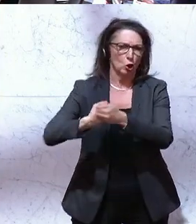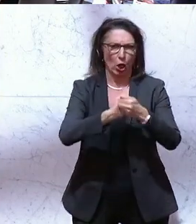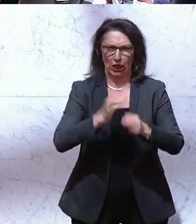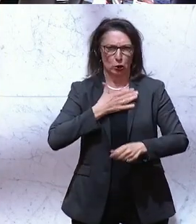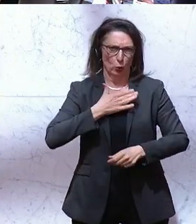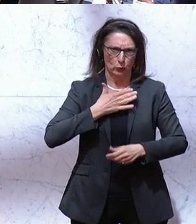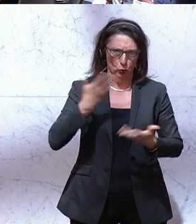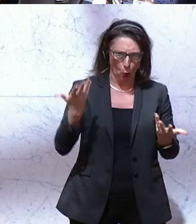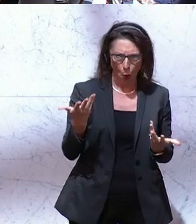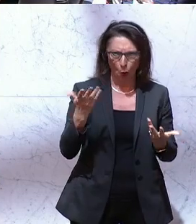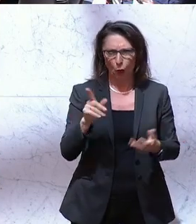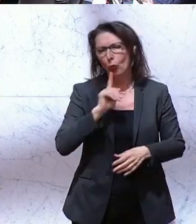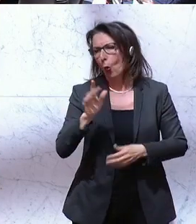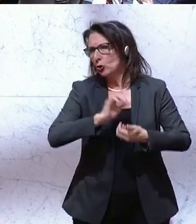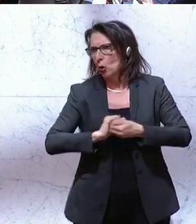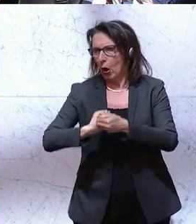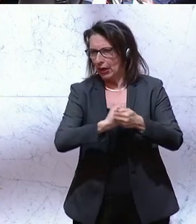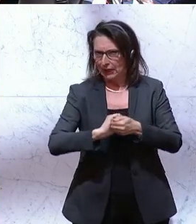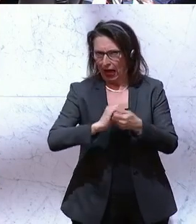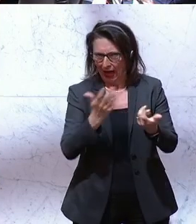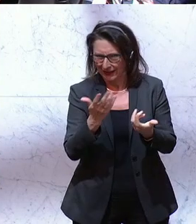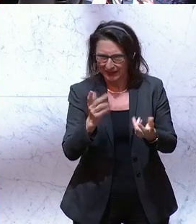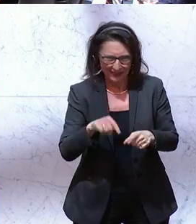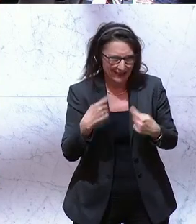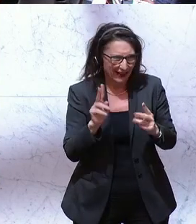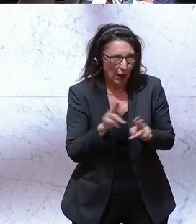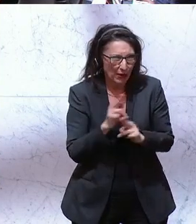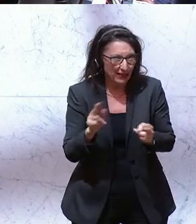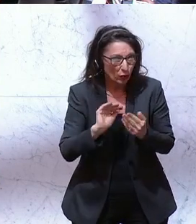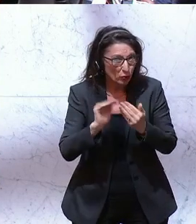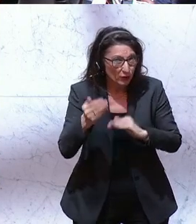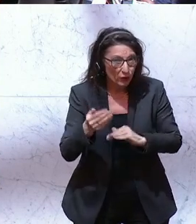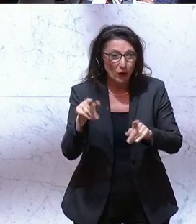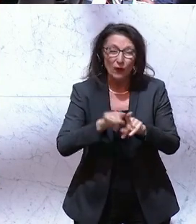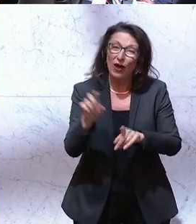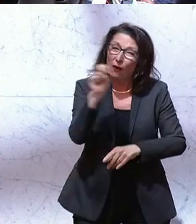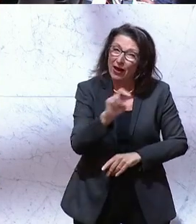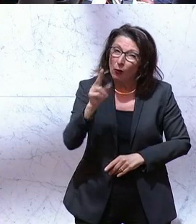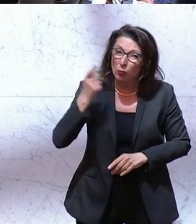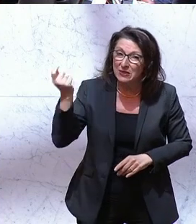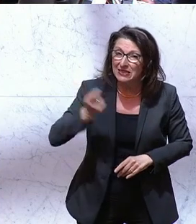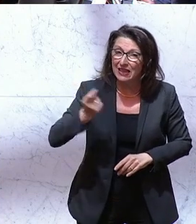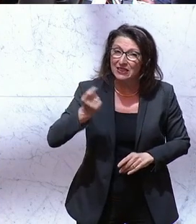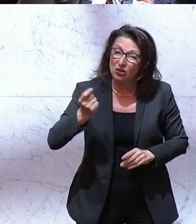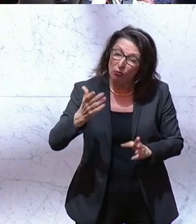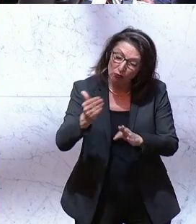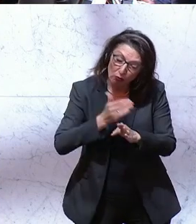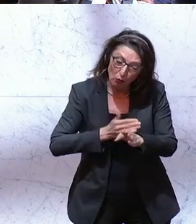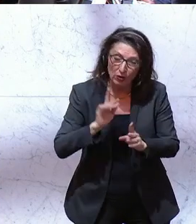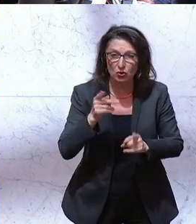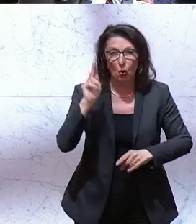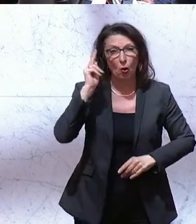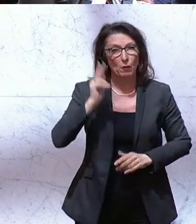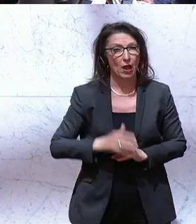nichts Konstruktives mehr bewirken kann und dass man auch bei den EU-Sanktionen überlegt, die